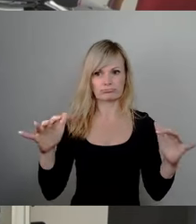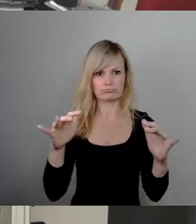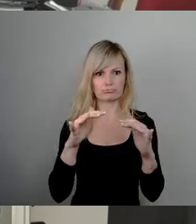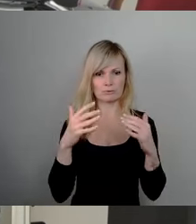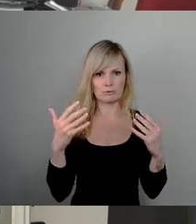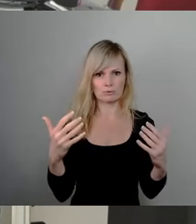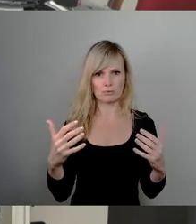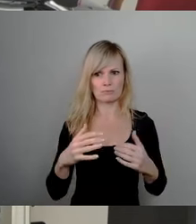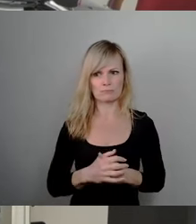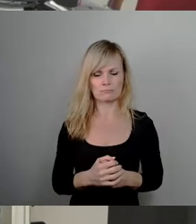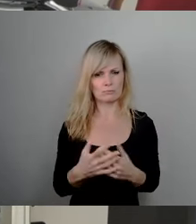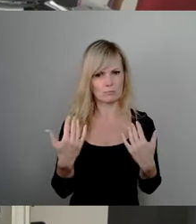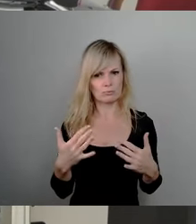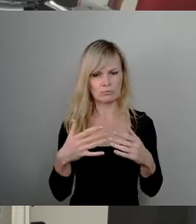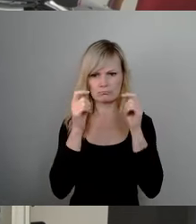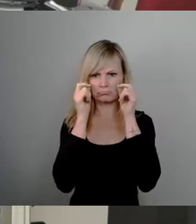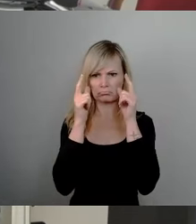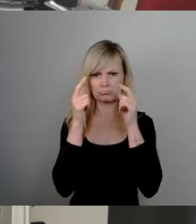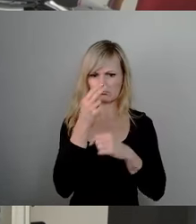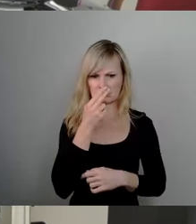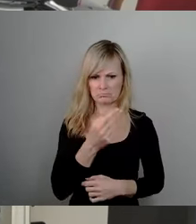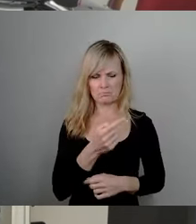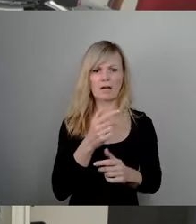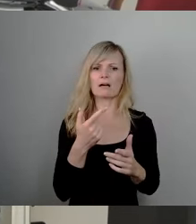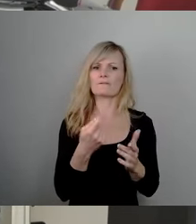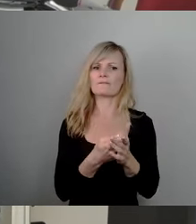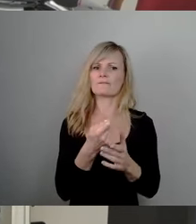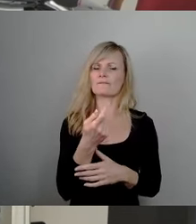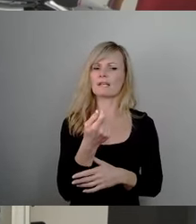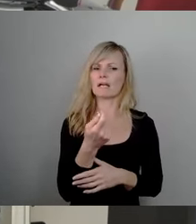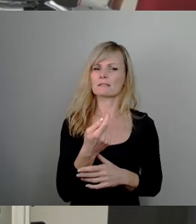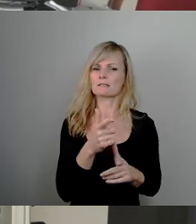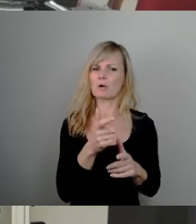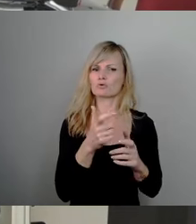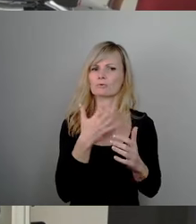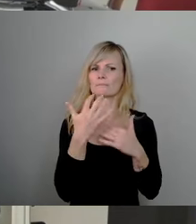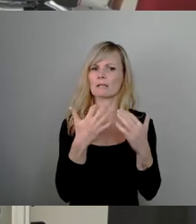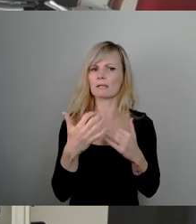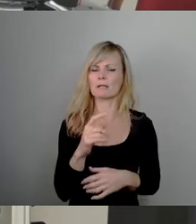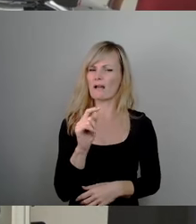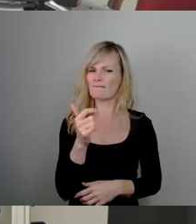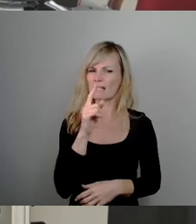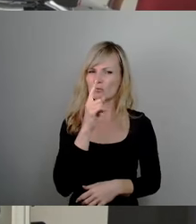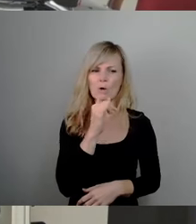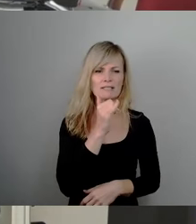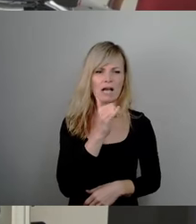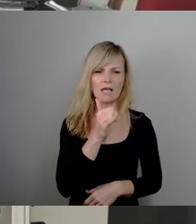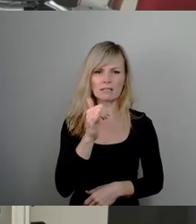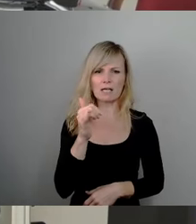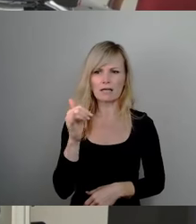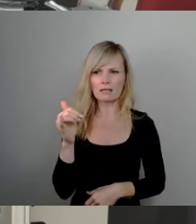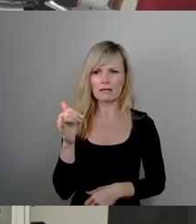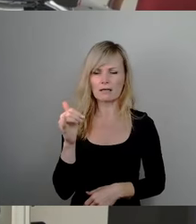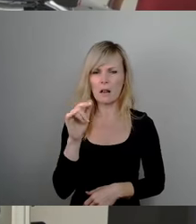Finanzausschussberichtes. Fast nur Ja-Stimmen, ein paar Enthaltungen gewesen. Und